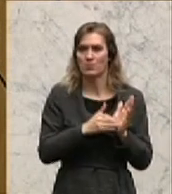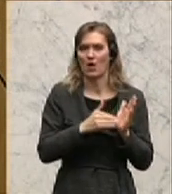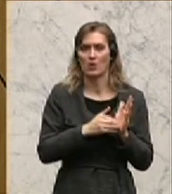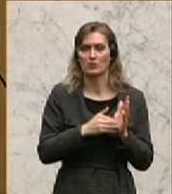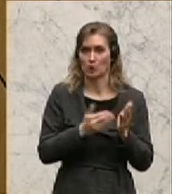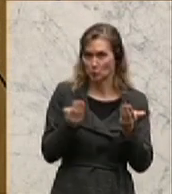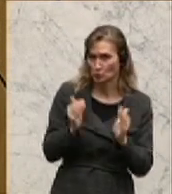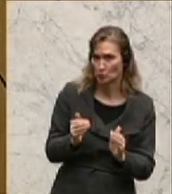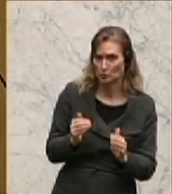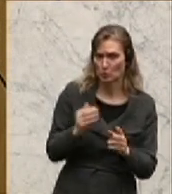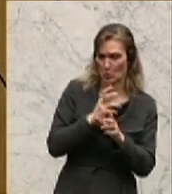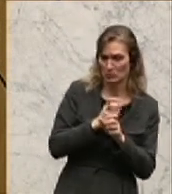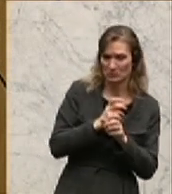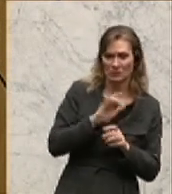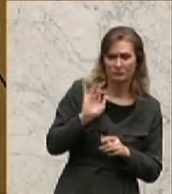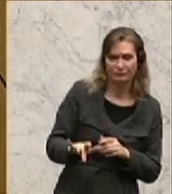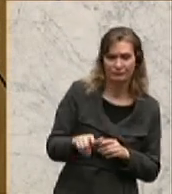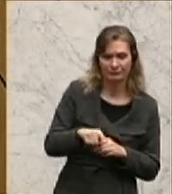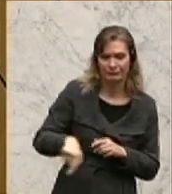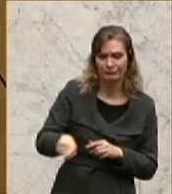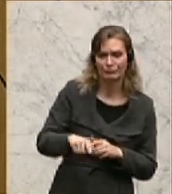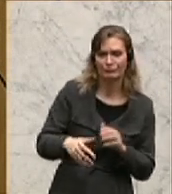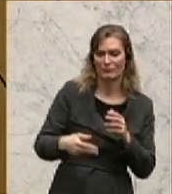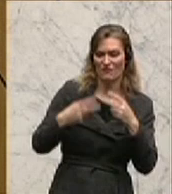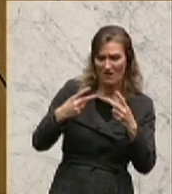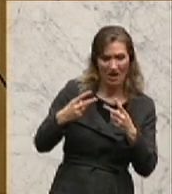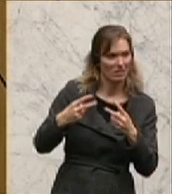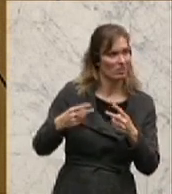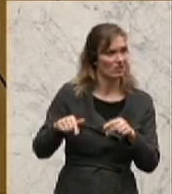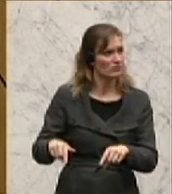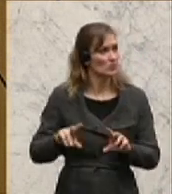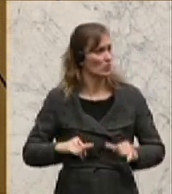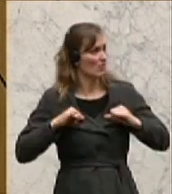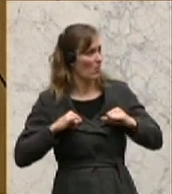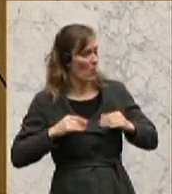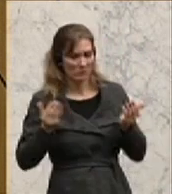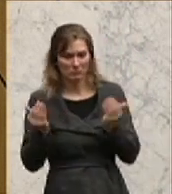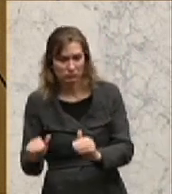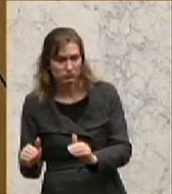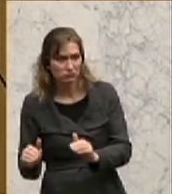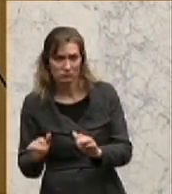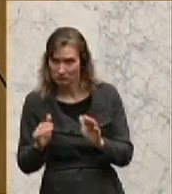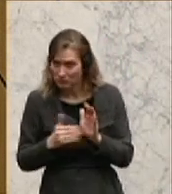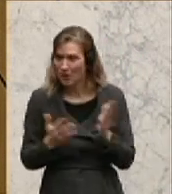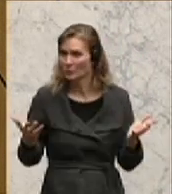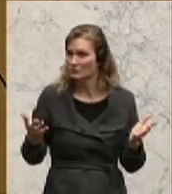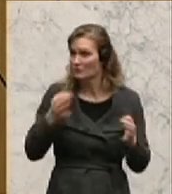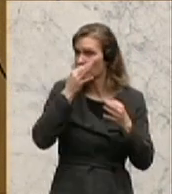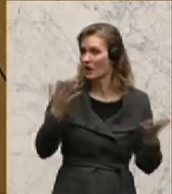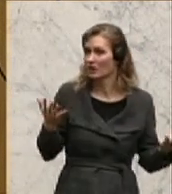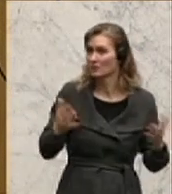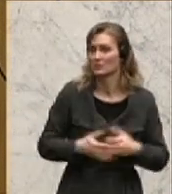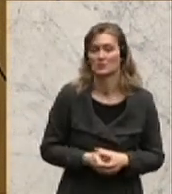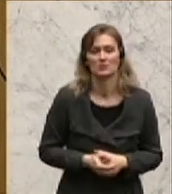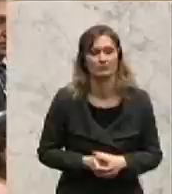Schutzfunktion Österreich, die es wirklich wertlegt, für die Südtiroler tatsächlich da zu sein. Sie